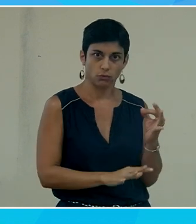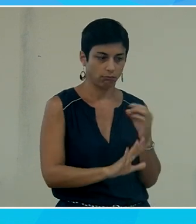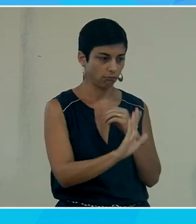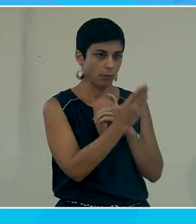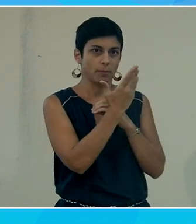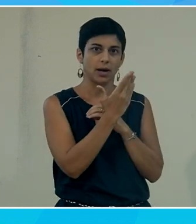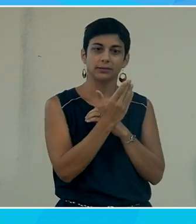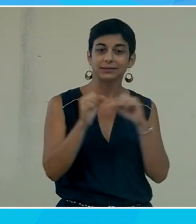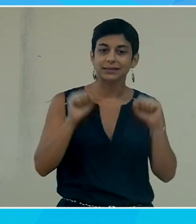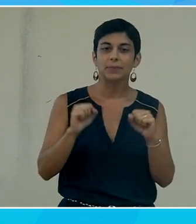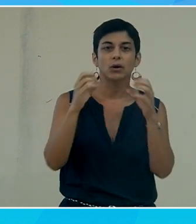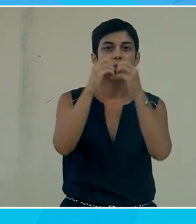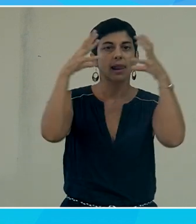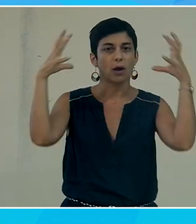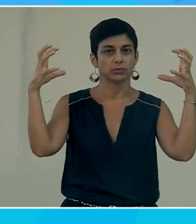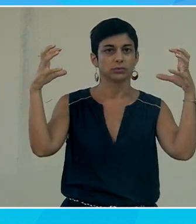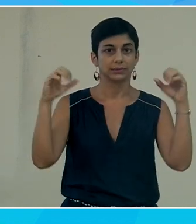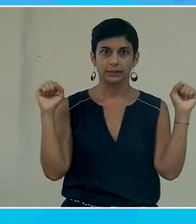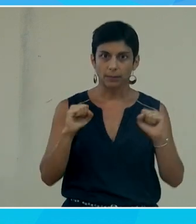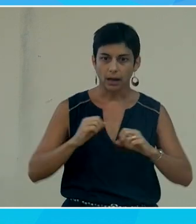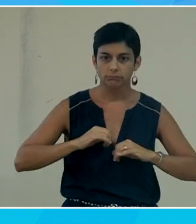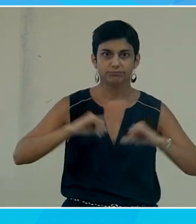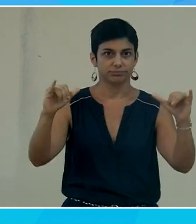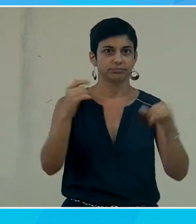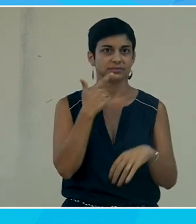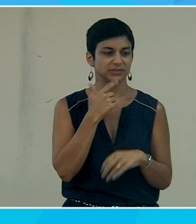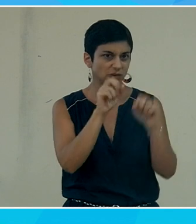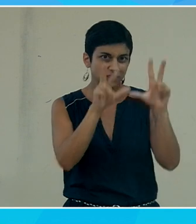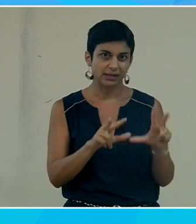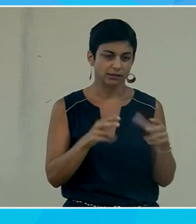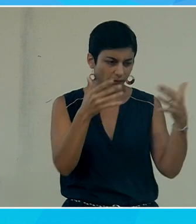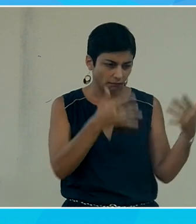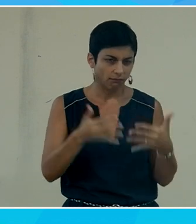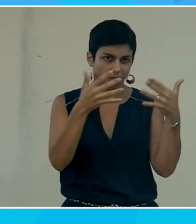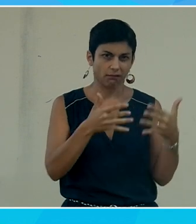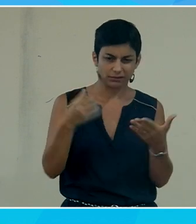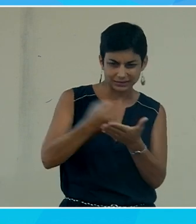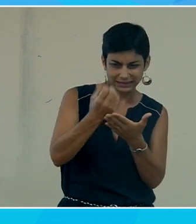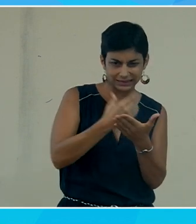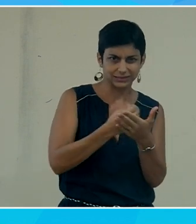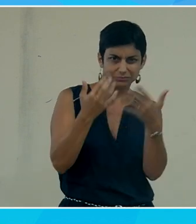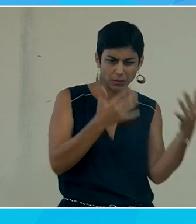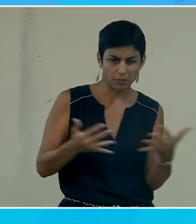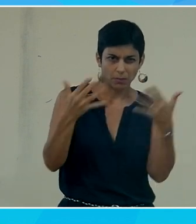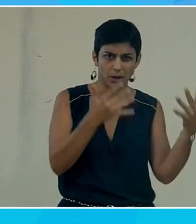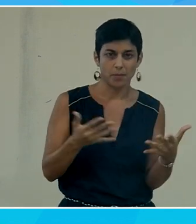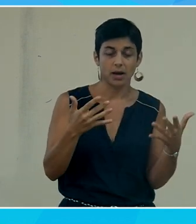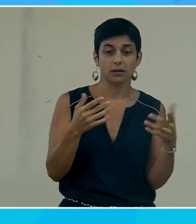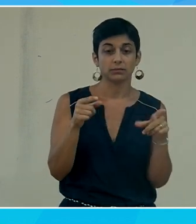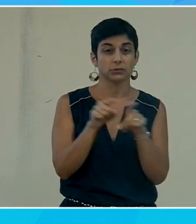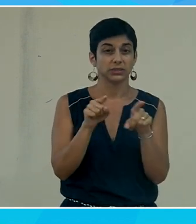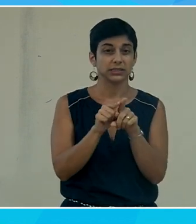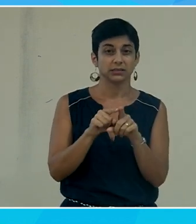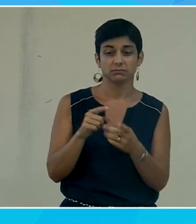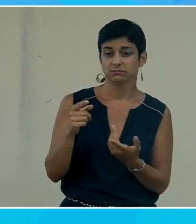capacité du cloud donc de pouvoir avoir des ordinateurs qui calculent en parallèle des milliers et des milliers de données on a des centaines de